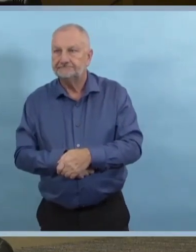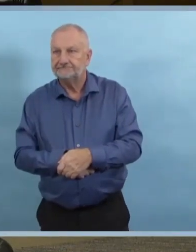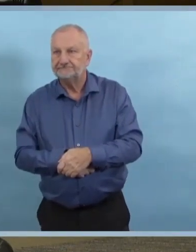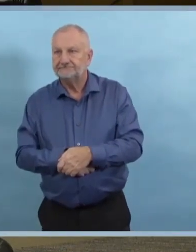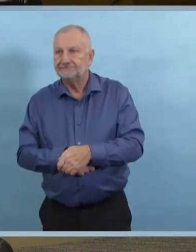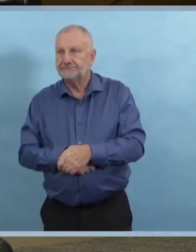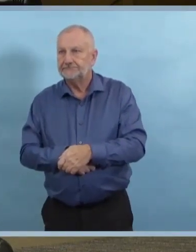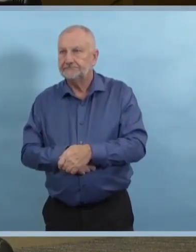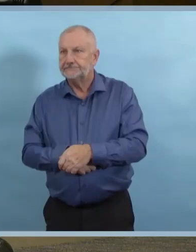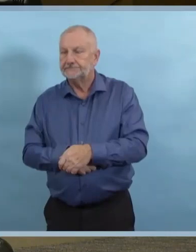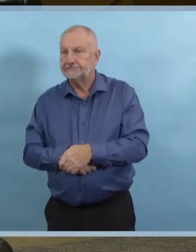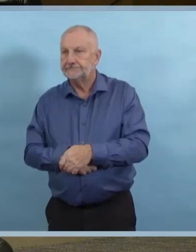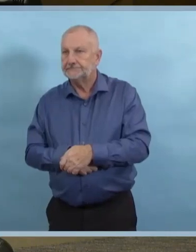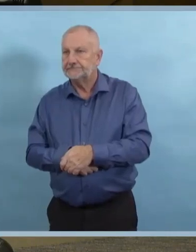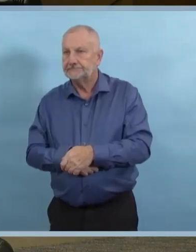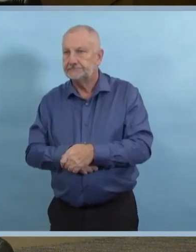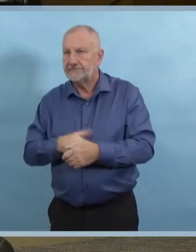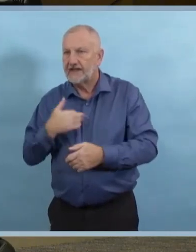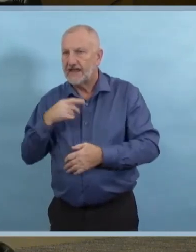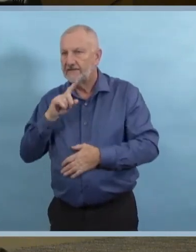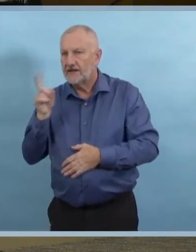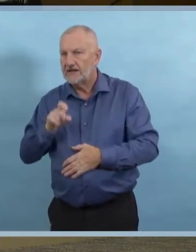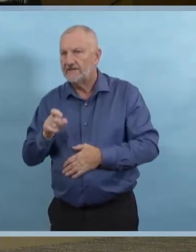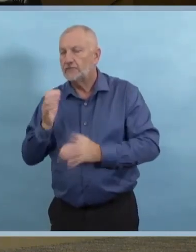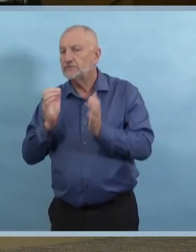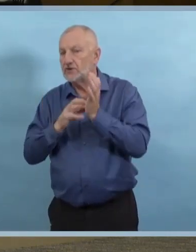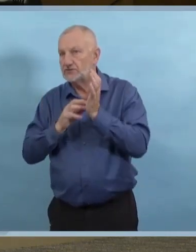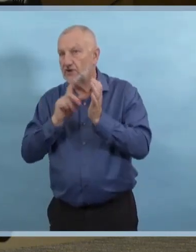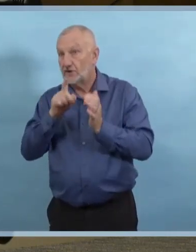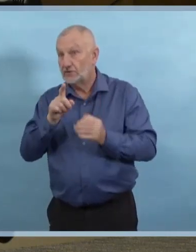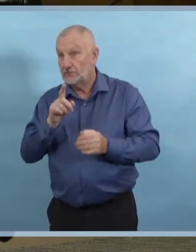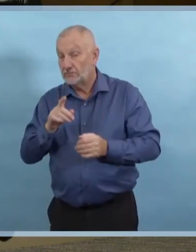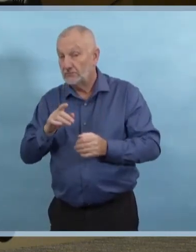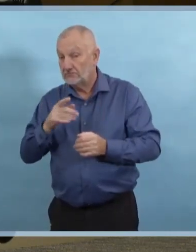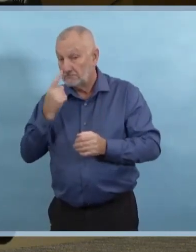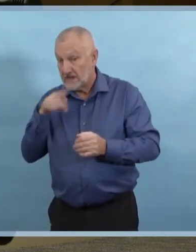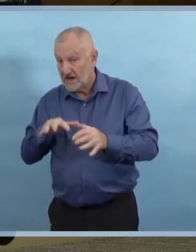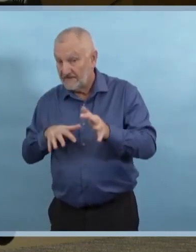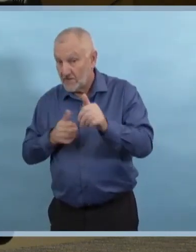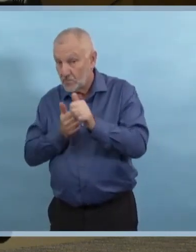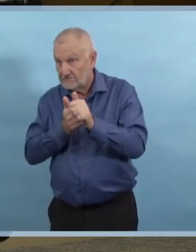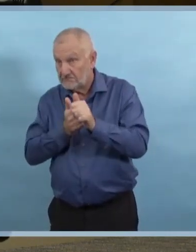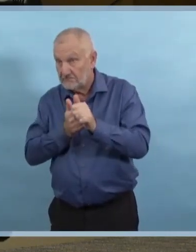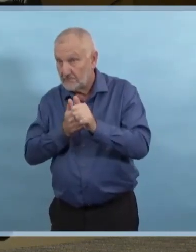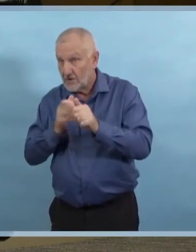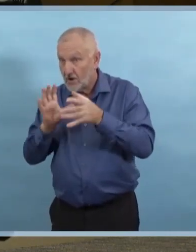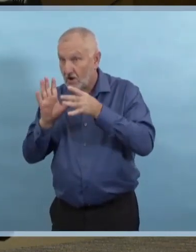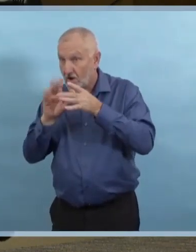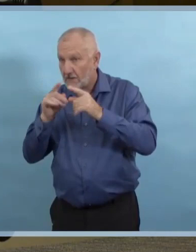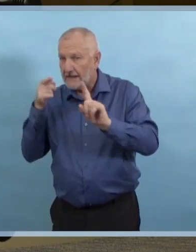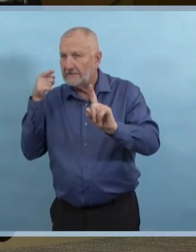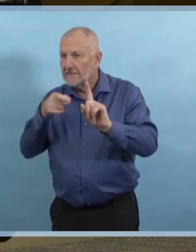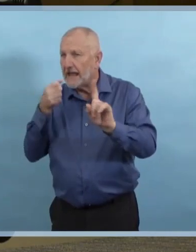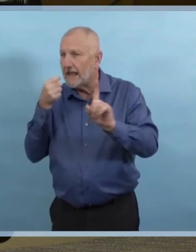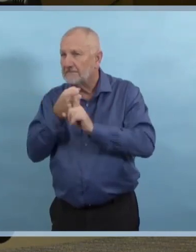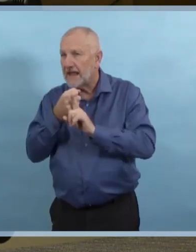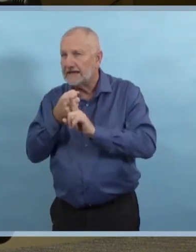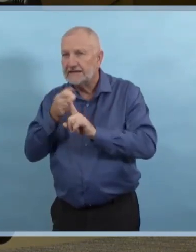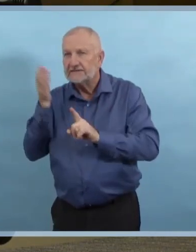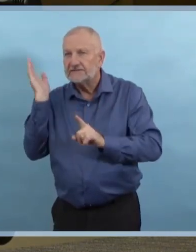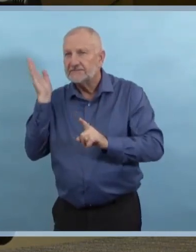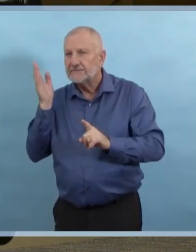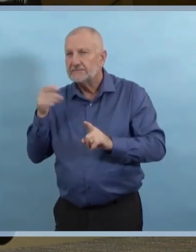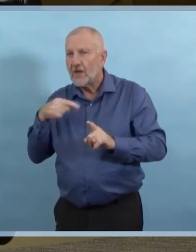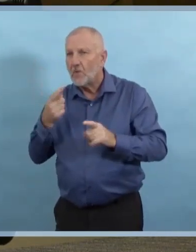Un commentaire m'a frappé. Vous avez dit que, rendu à la fin de la semaine, nous aurons 5000 cas. Pouvez-vous aborder ce que les données vous